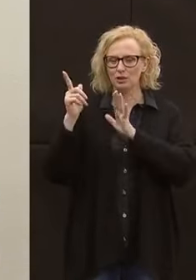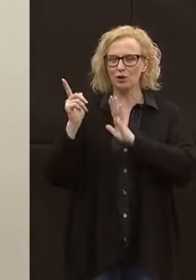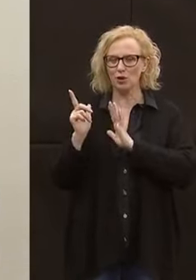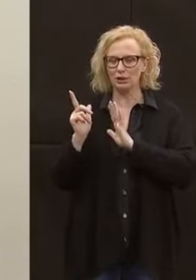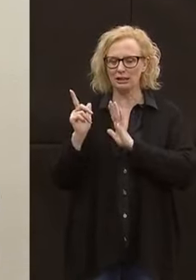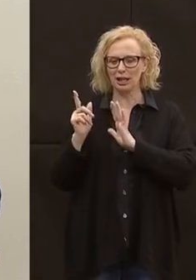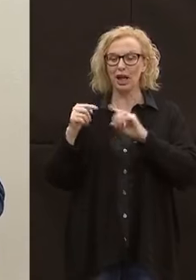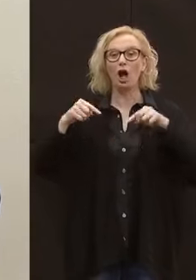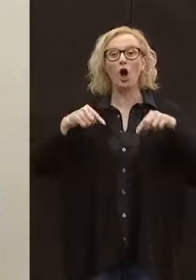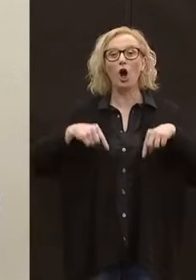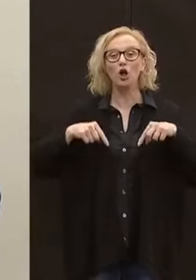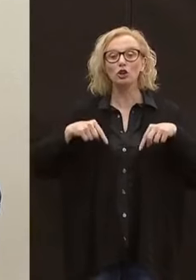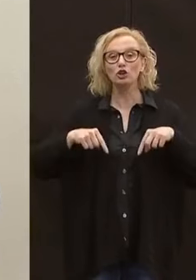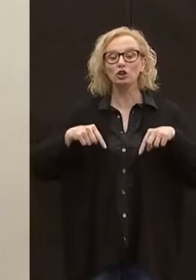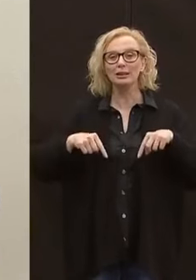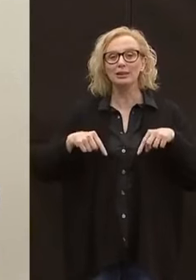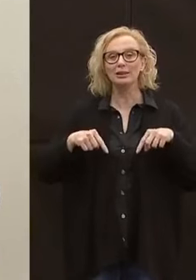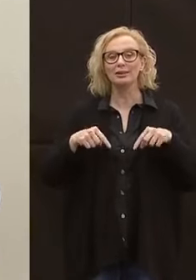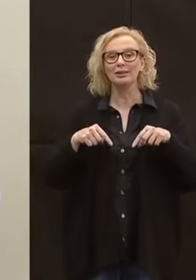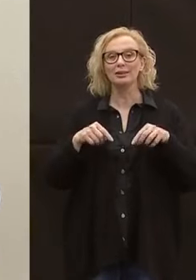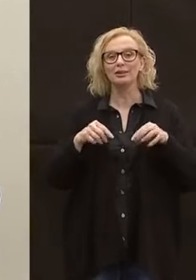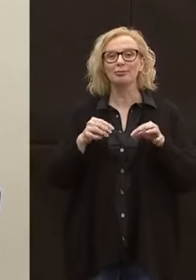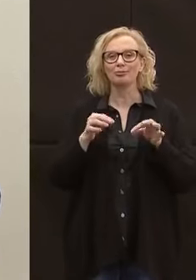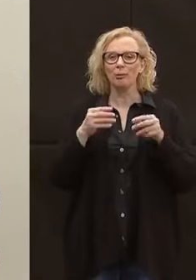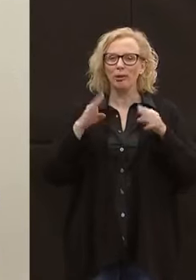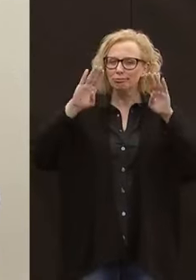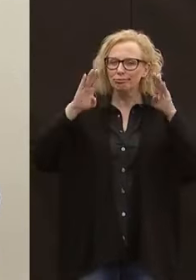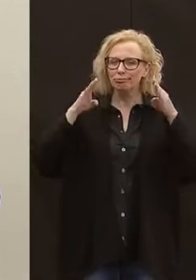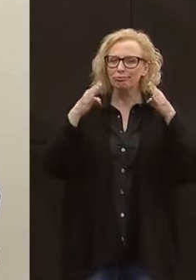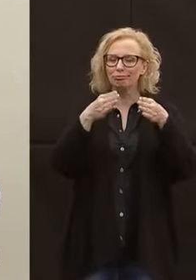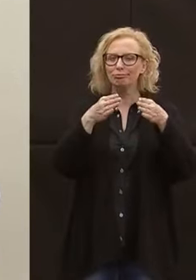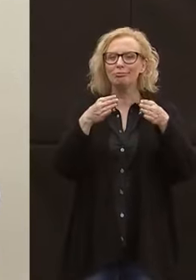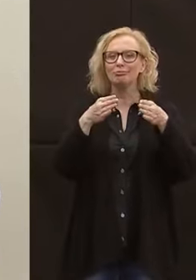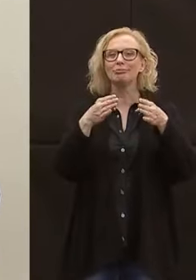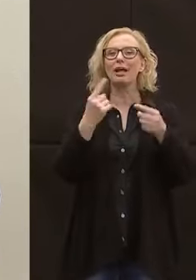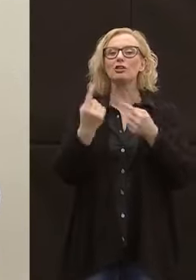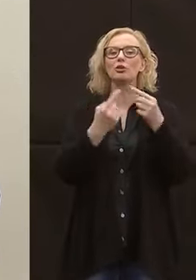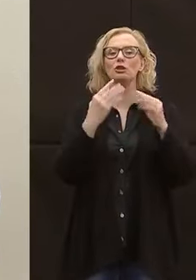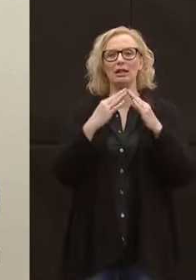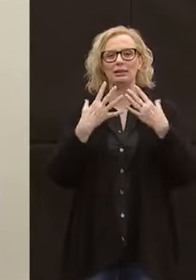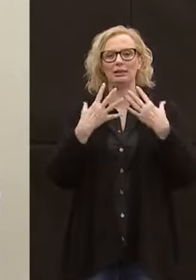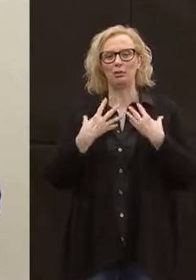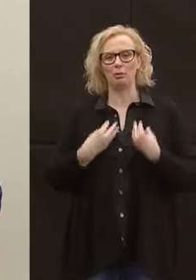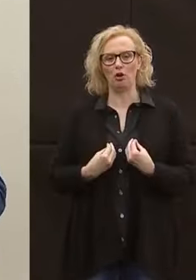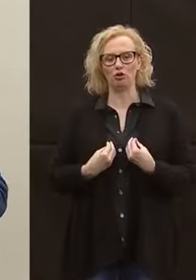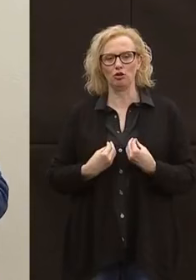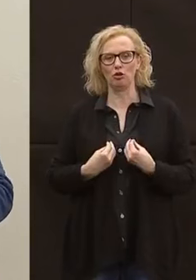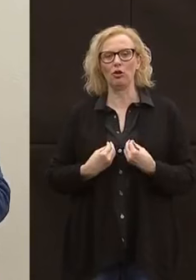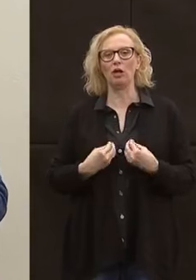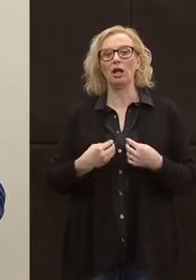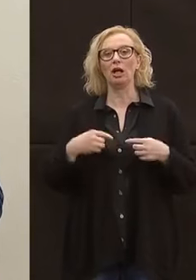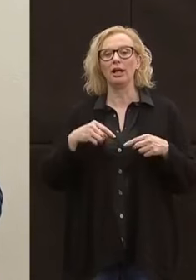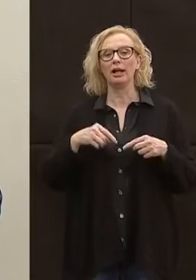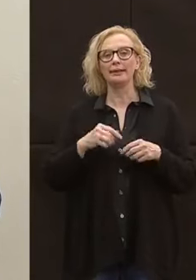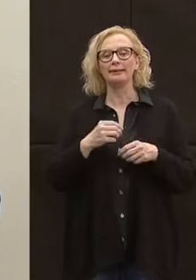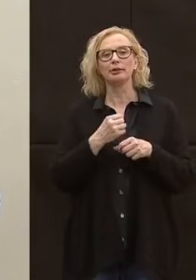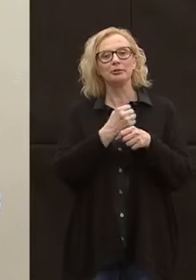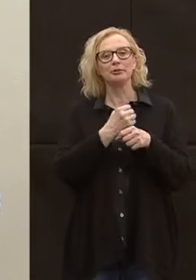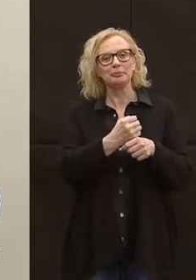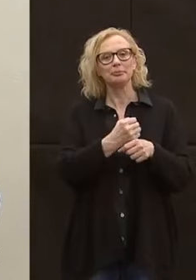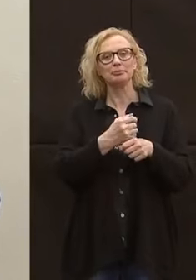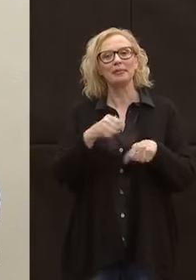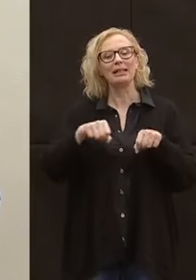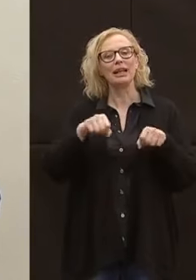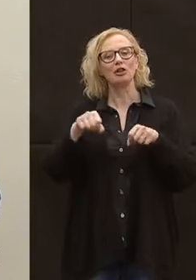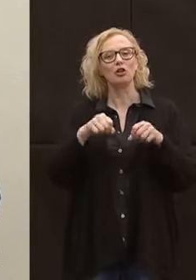che oggi avremmo fatto un punto focale sulla situazione delle RSA, ebbene coinvolgiamo allora il Direttore